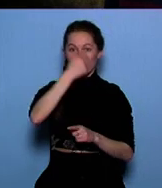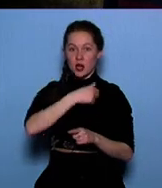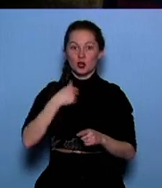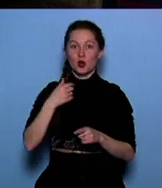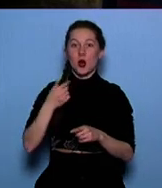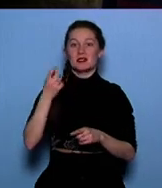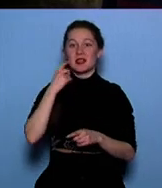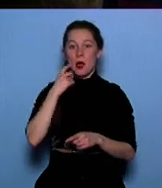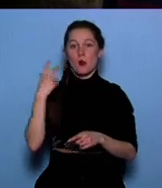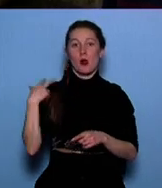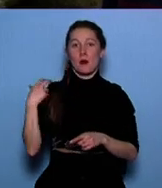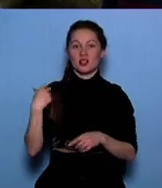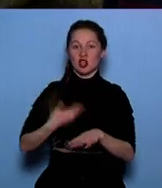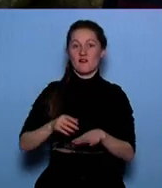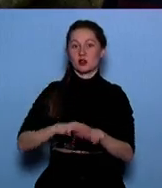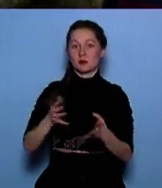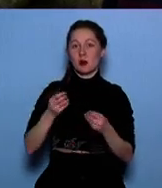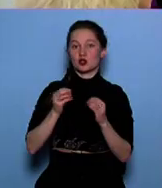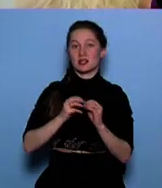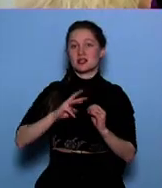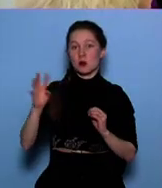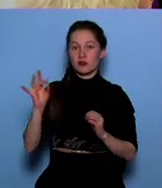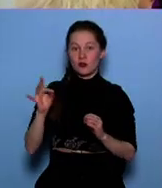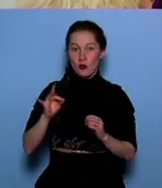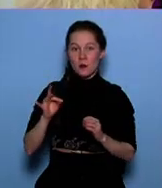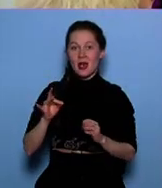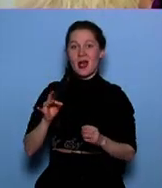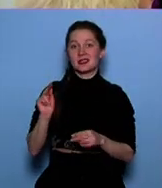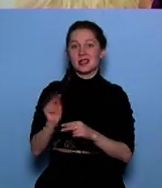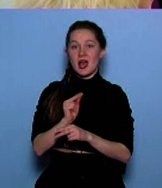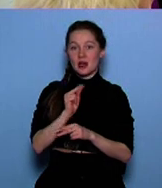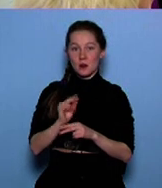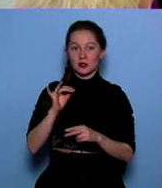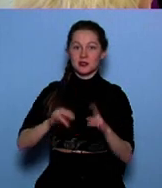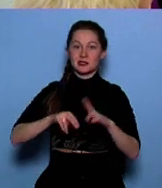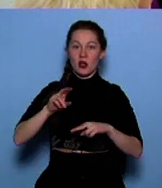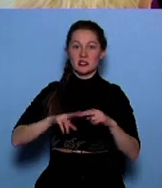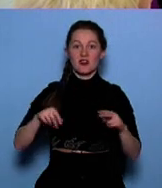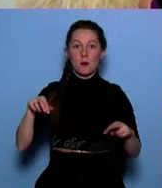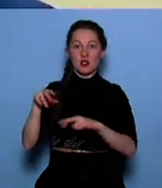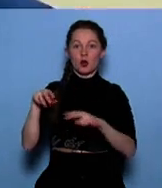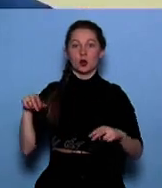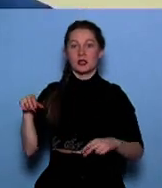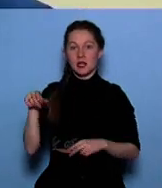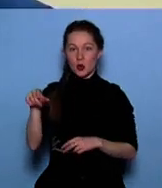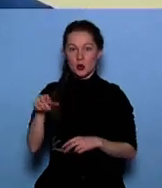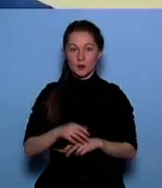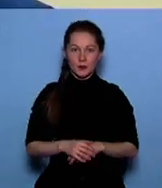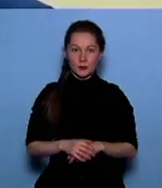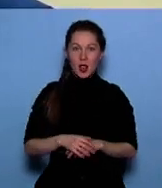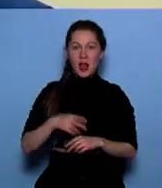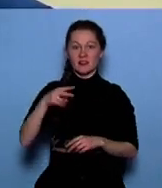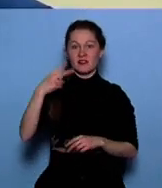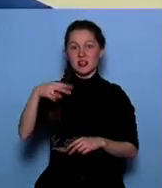а также Сарапул и Можга получат по 10 миллионов рублей от региона на ремонт и строительство пешеходных дорожек. Вот 20-й